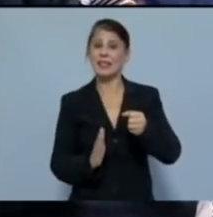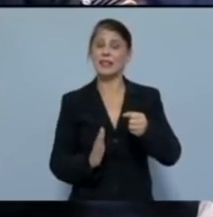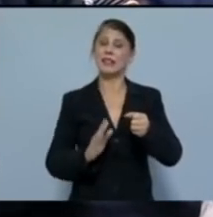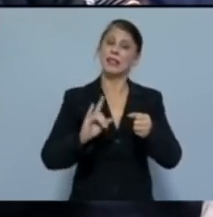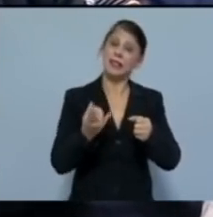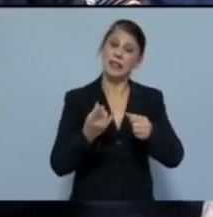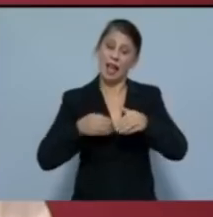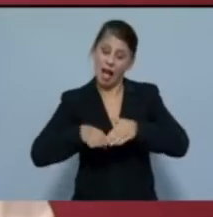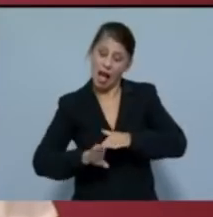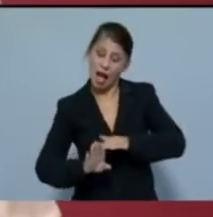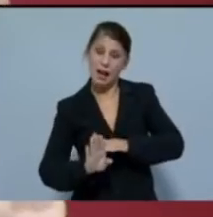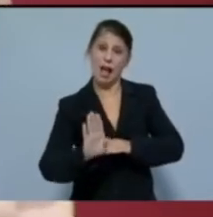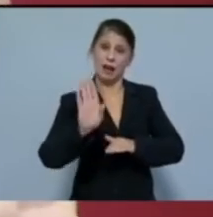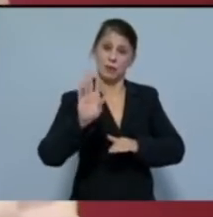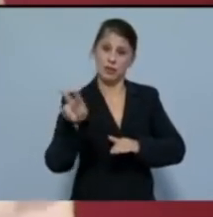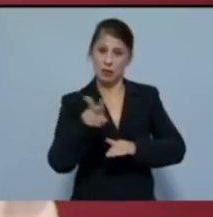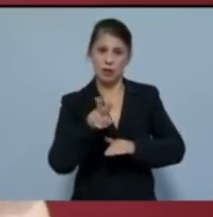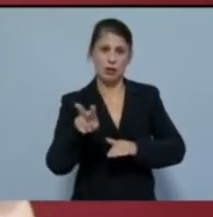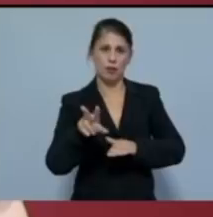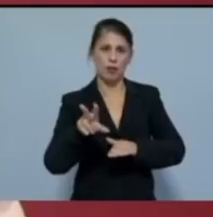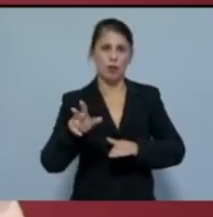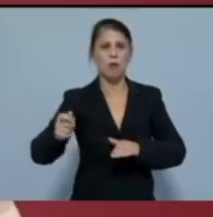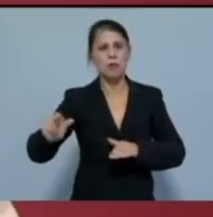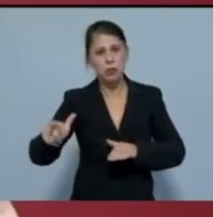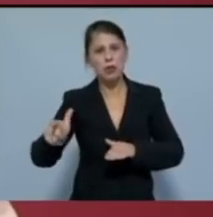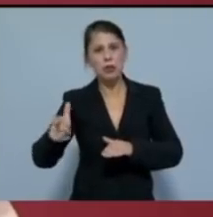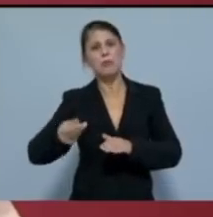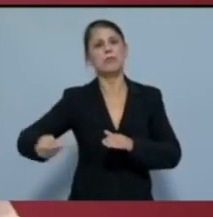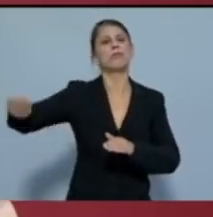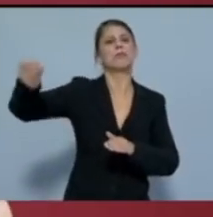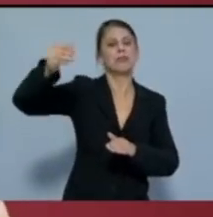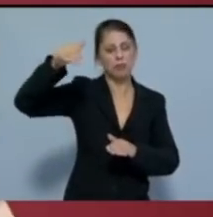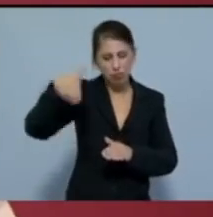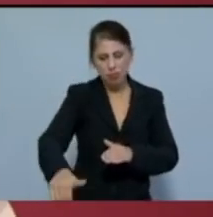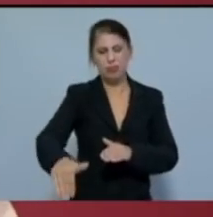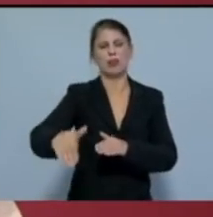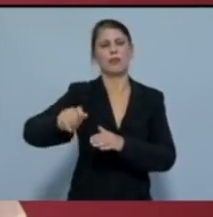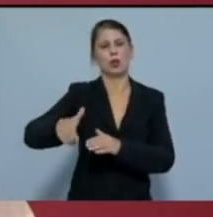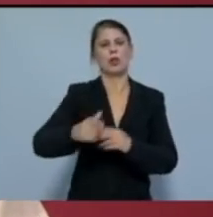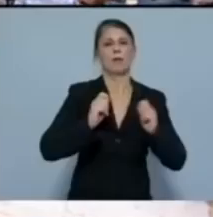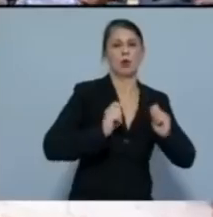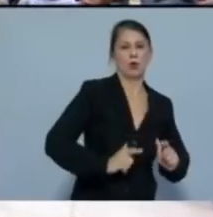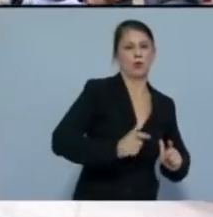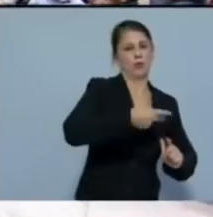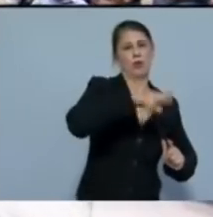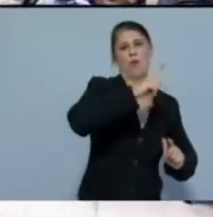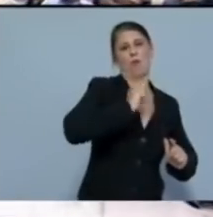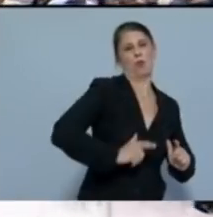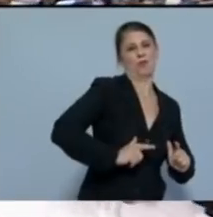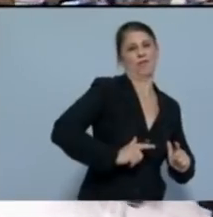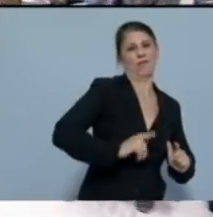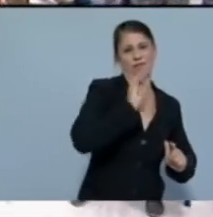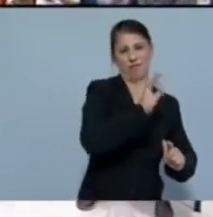στην ανάκαμψη, ο λαός γίνεται φτωχότερος για να γίνουν οι πλούσιοι οι πλουσιότεροι. Ο ελληνικός